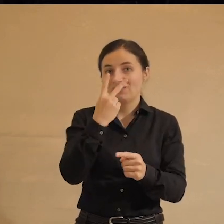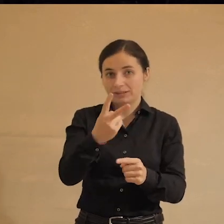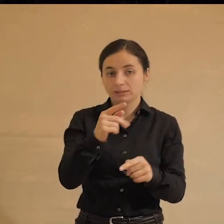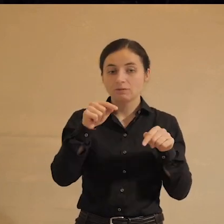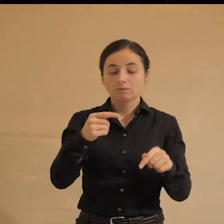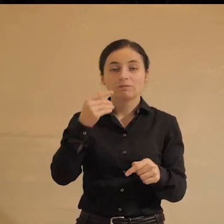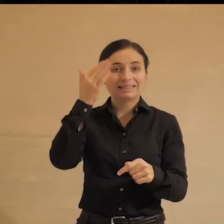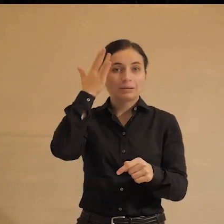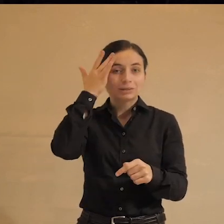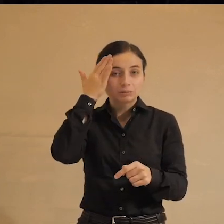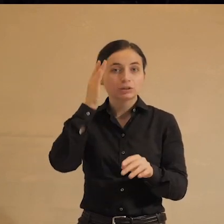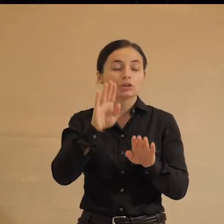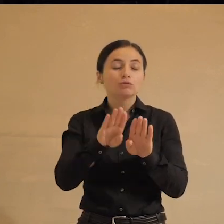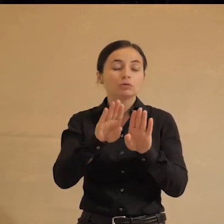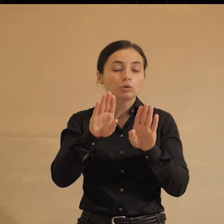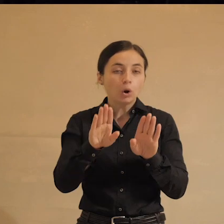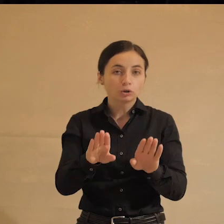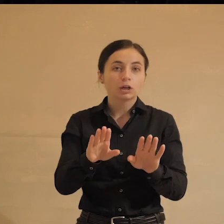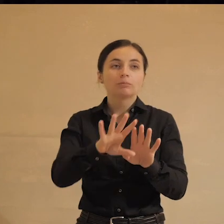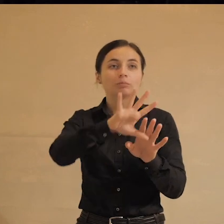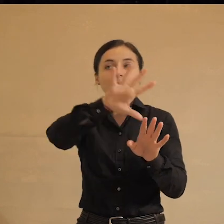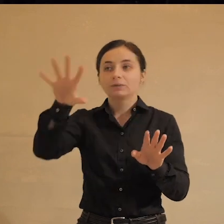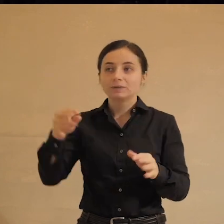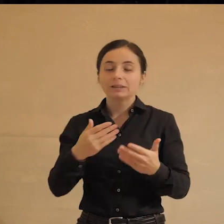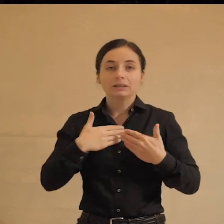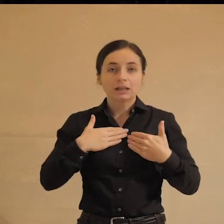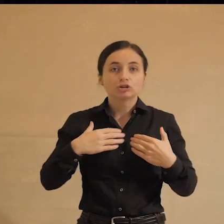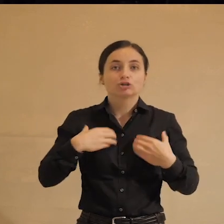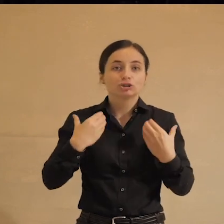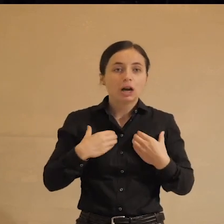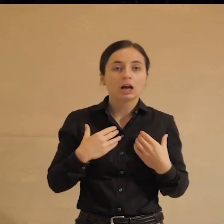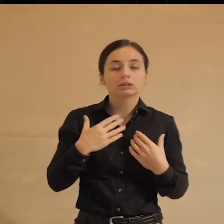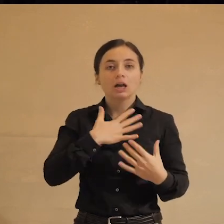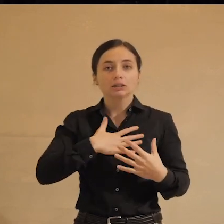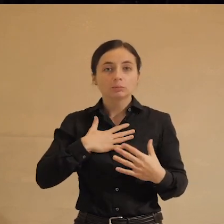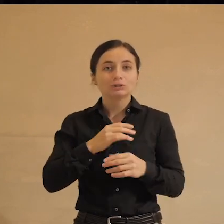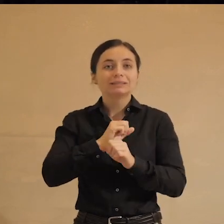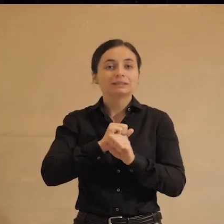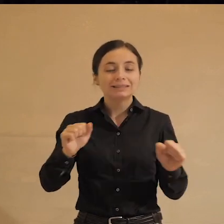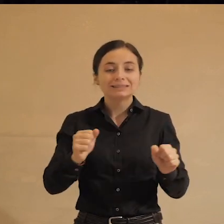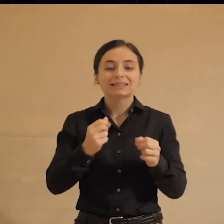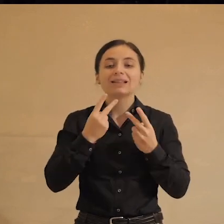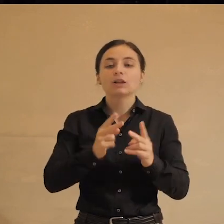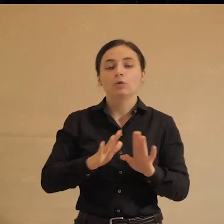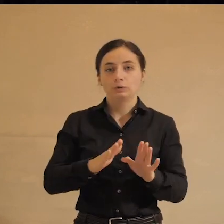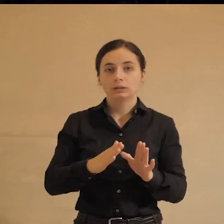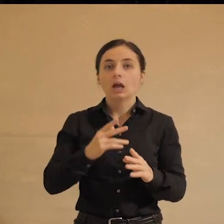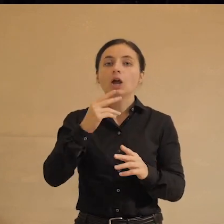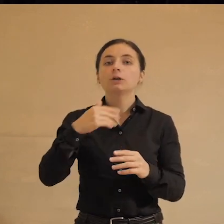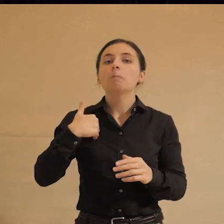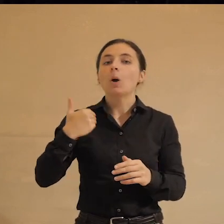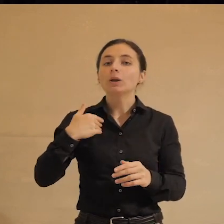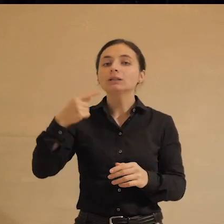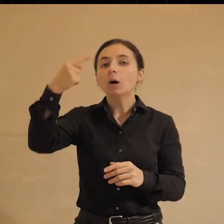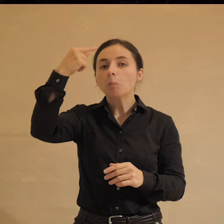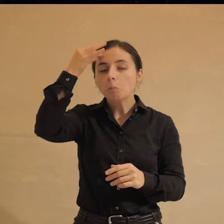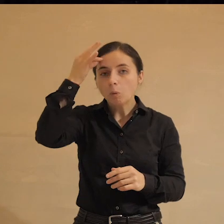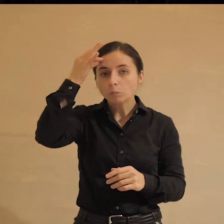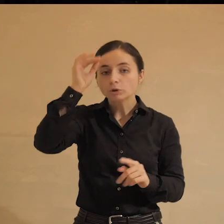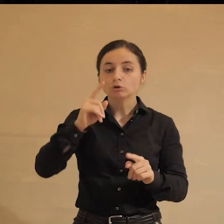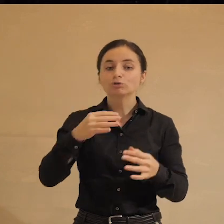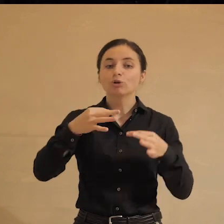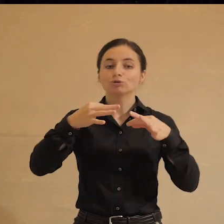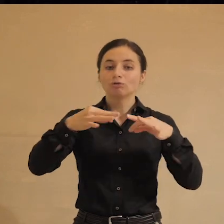этом смысле все же, все же, опять же, при всех наших страхах и озабоченностях нельзя не видеть и полезно помнить, что степень нашей